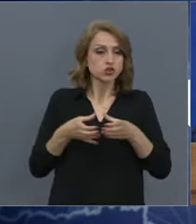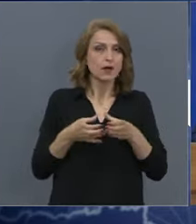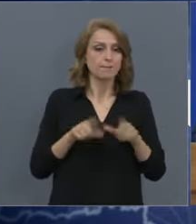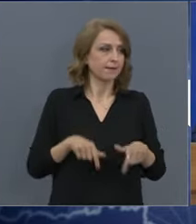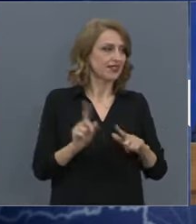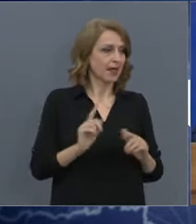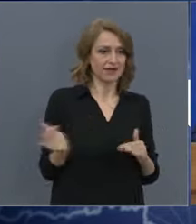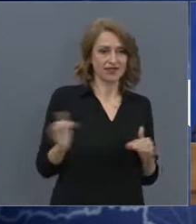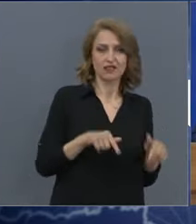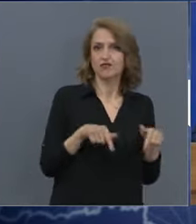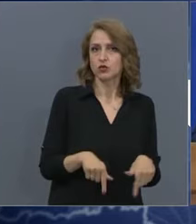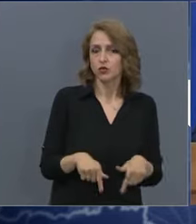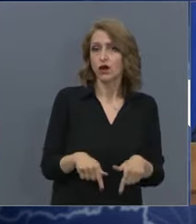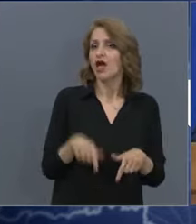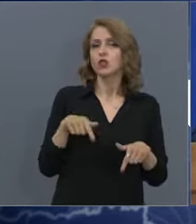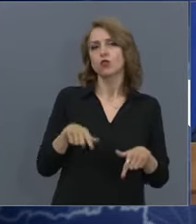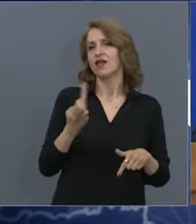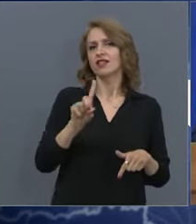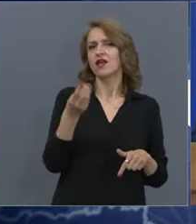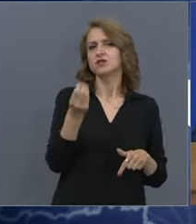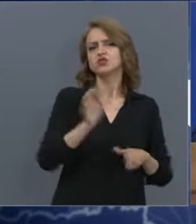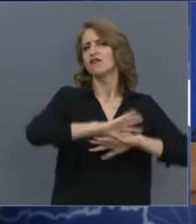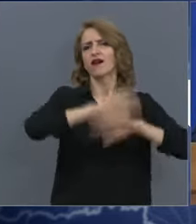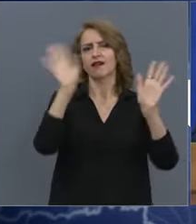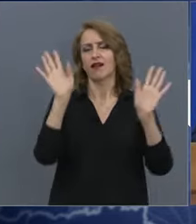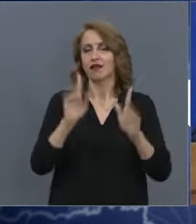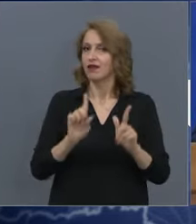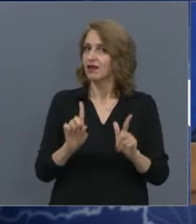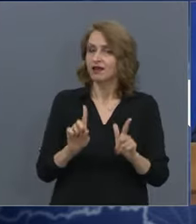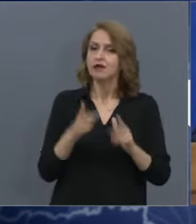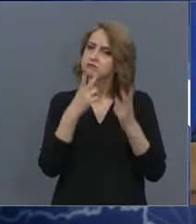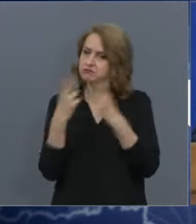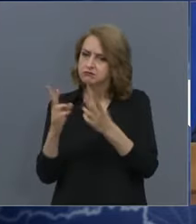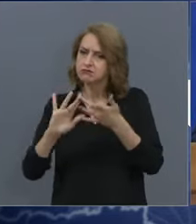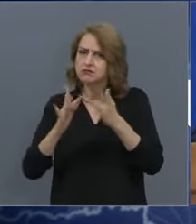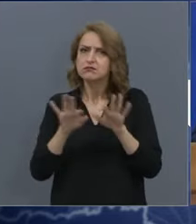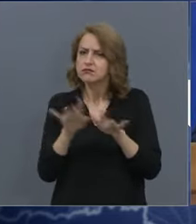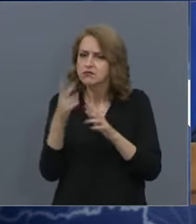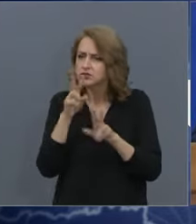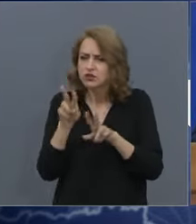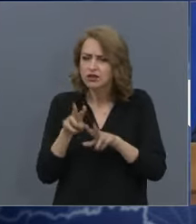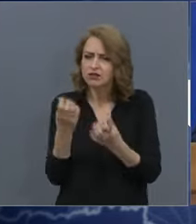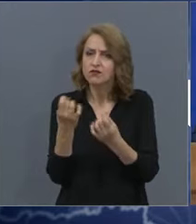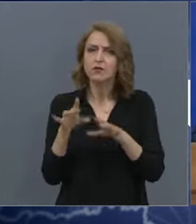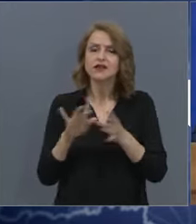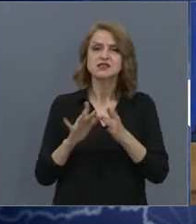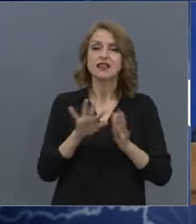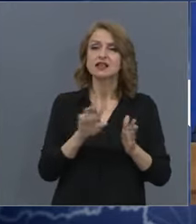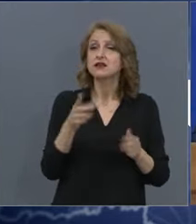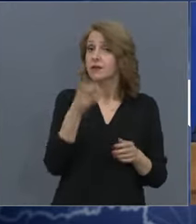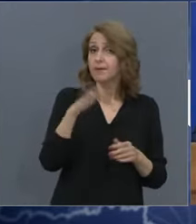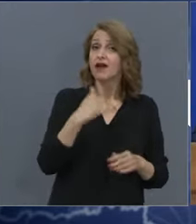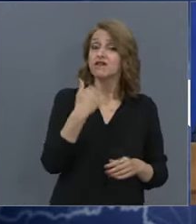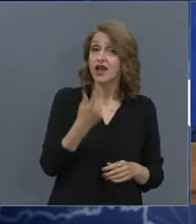тук. Не означава, че това, което четеме на сайта, ето пак казвам, Македония, Северна